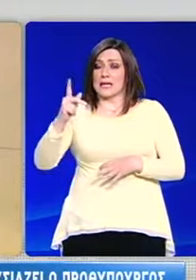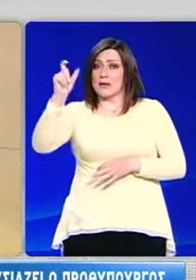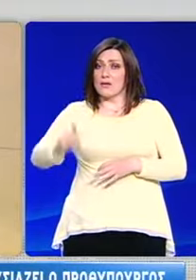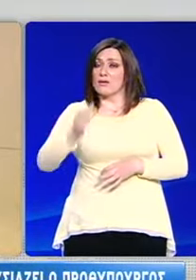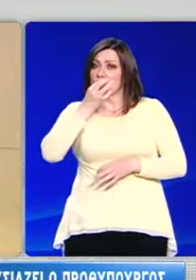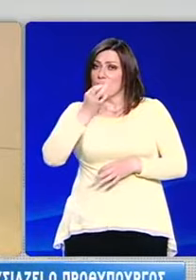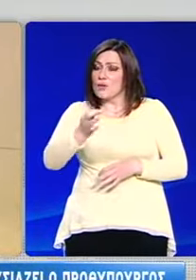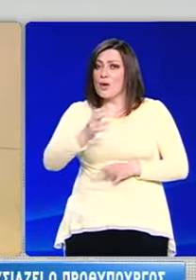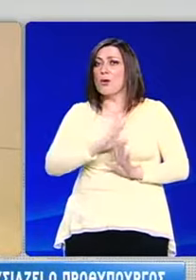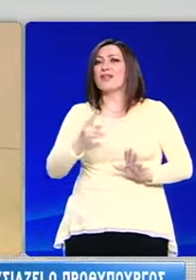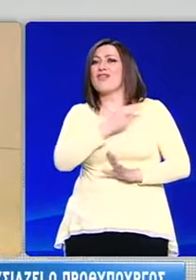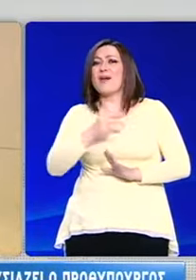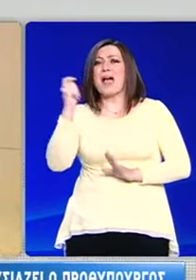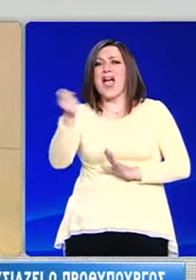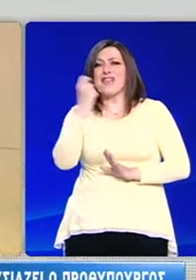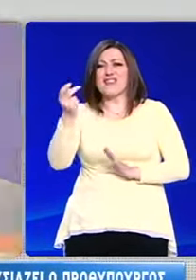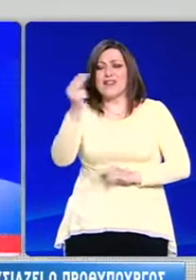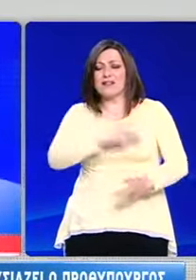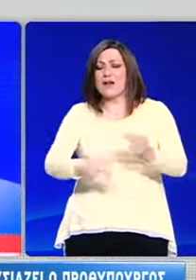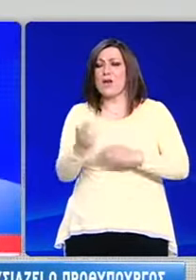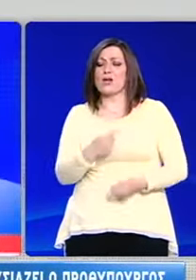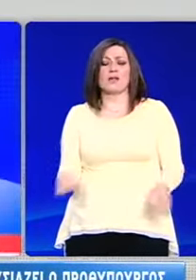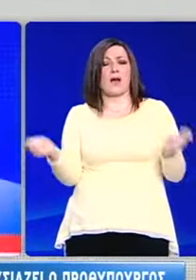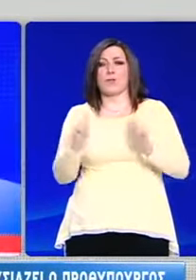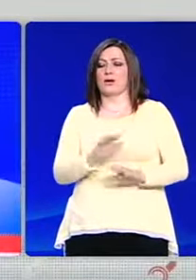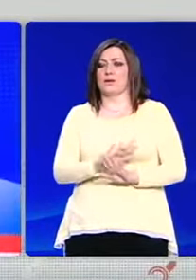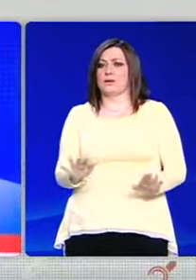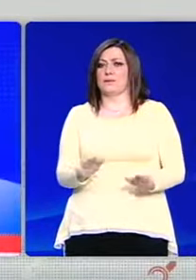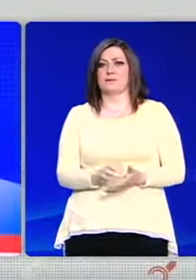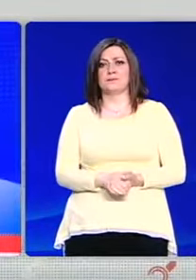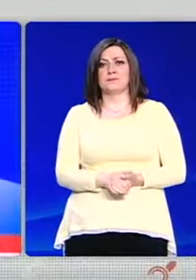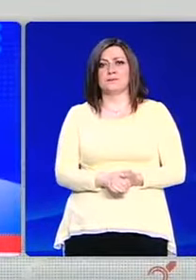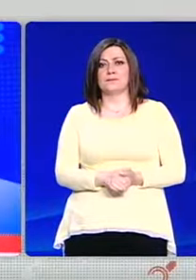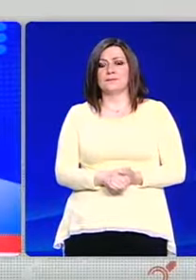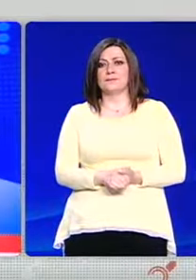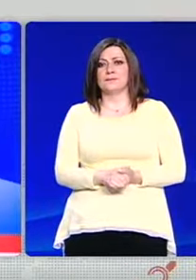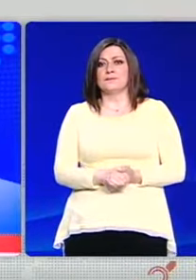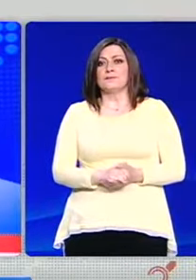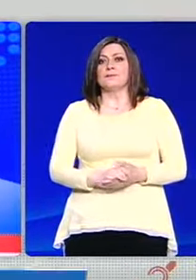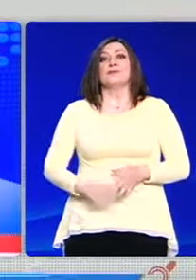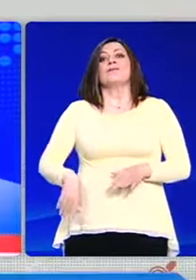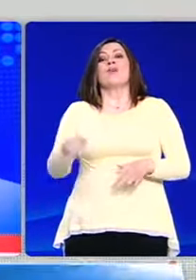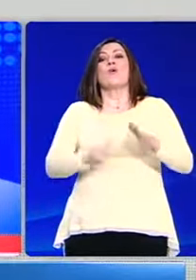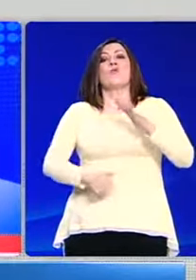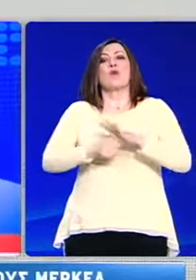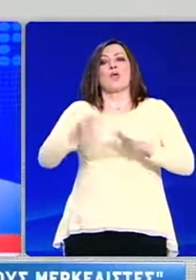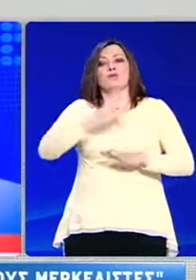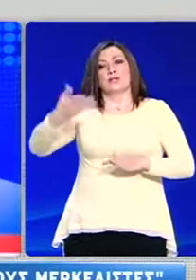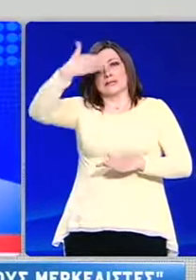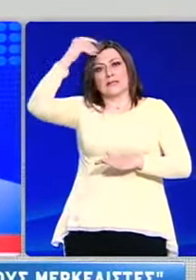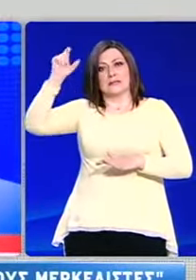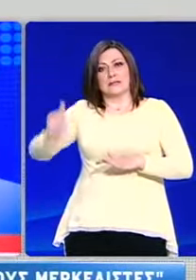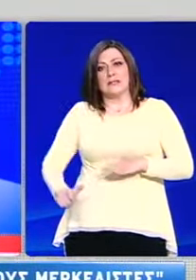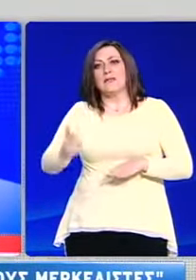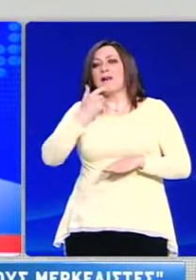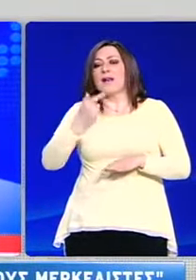τόνισε ότι δεν τίθεται ζήτημα εθνικών εκλογών μετά τις ευρωεκλογές. Ως καταδίκη της λιτότητας και των μνημονίων